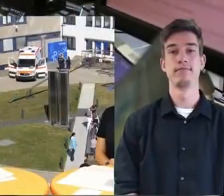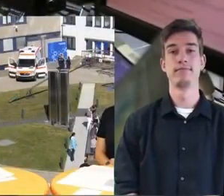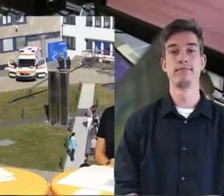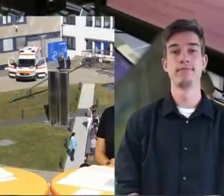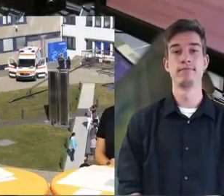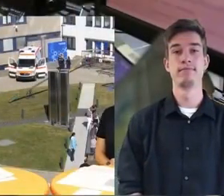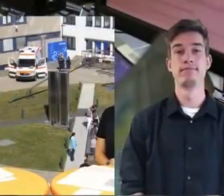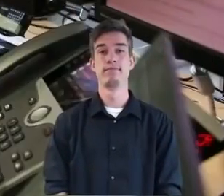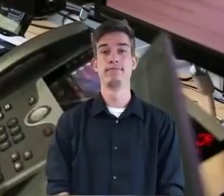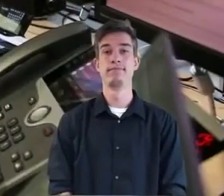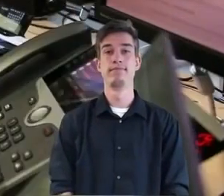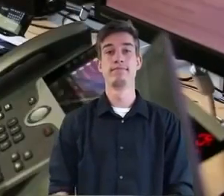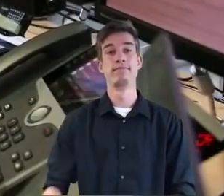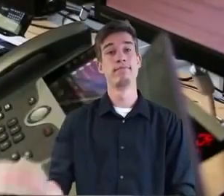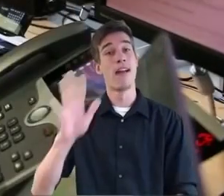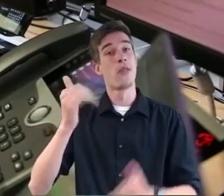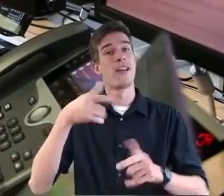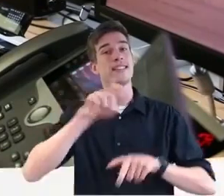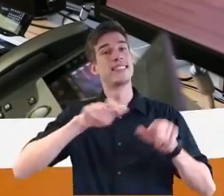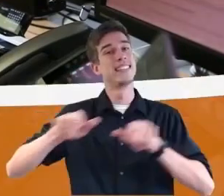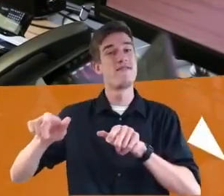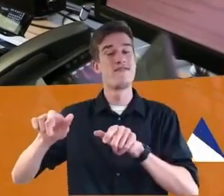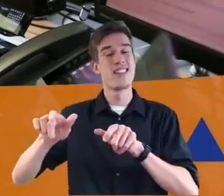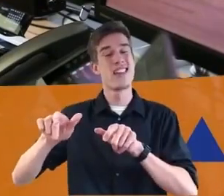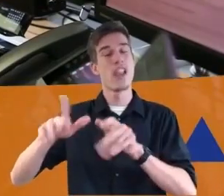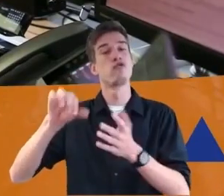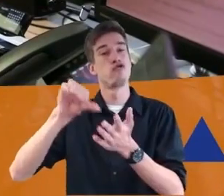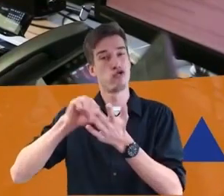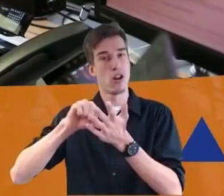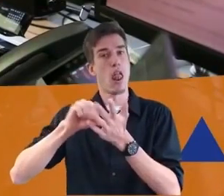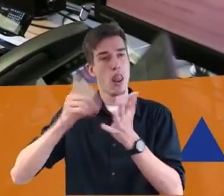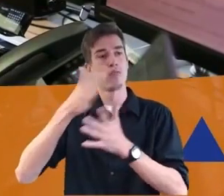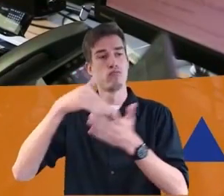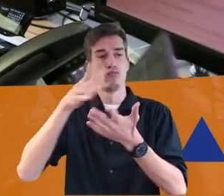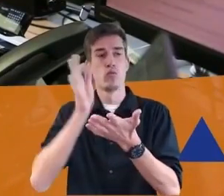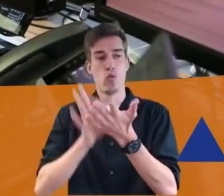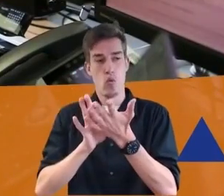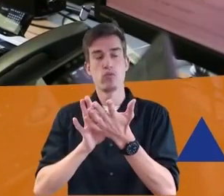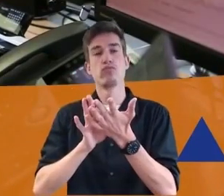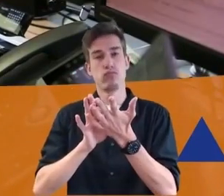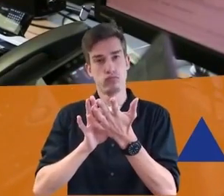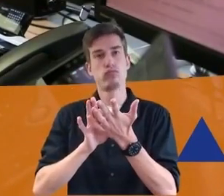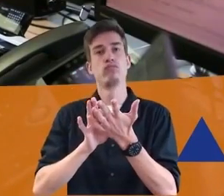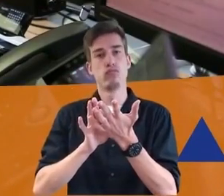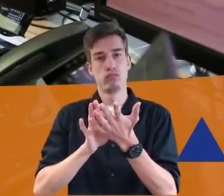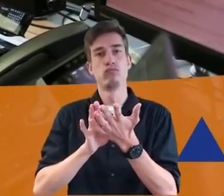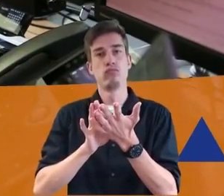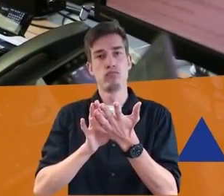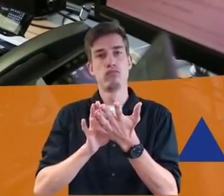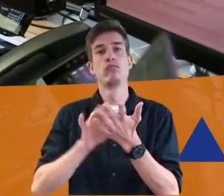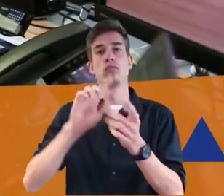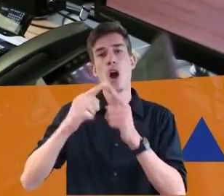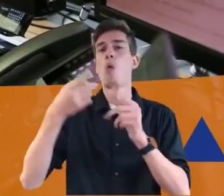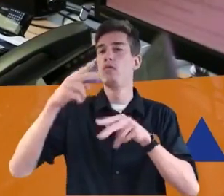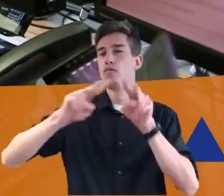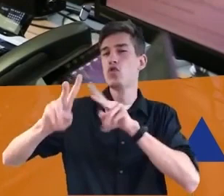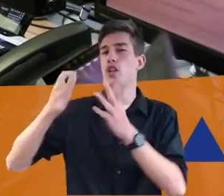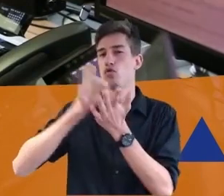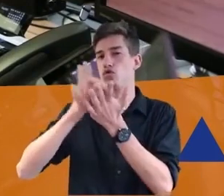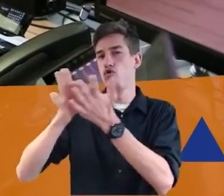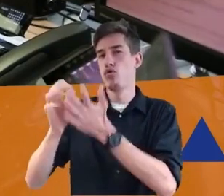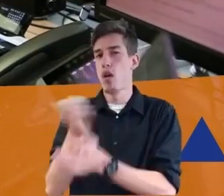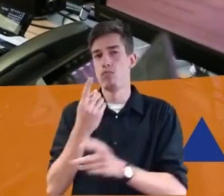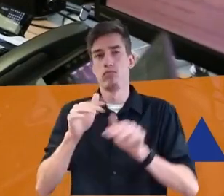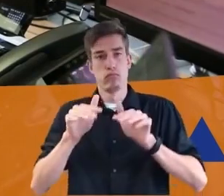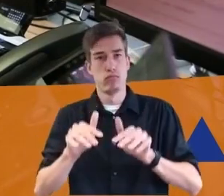Ja, wir befinden uns hier in der Zivilschutzverbindungsstelle in Uedem. Es gibt noch eine weitere Zivilschutzverbindungsstelle in Schöneweide und